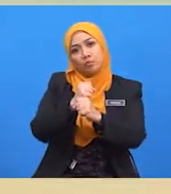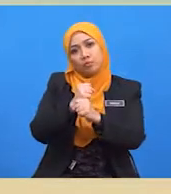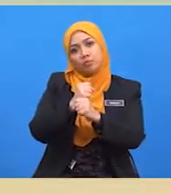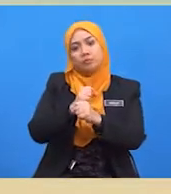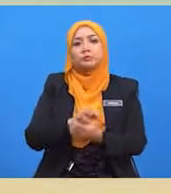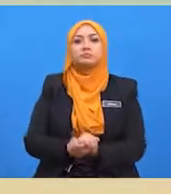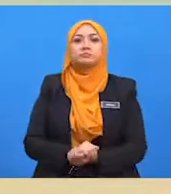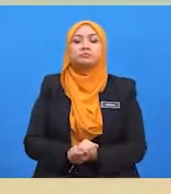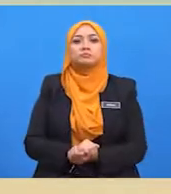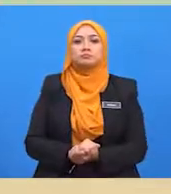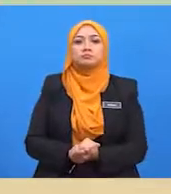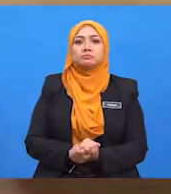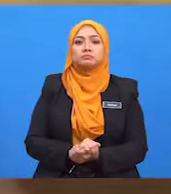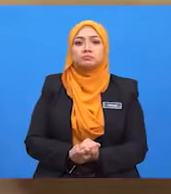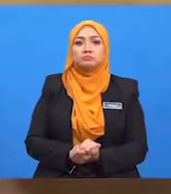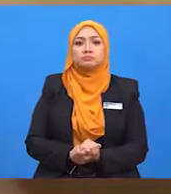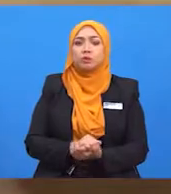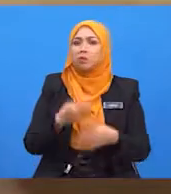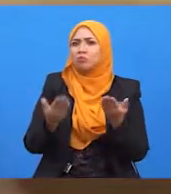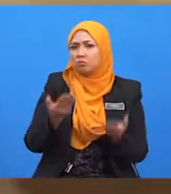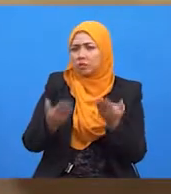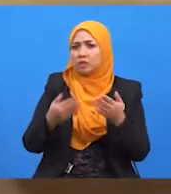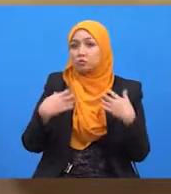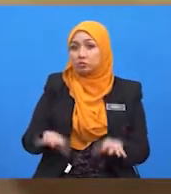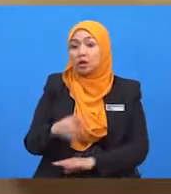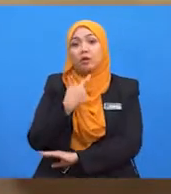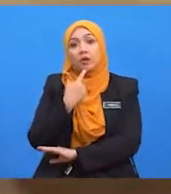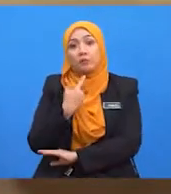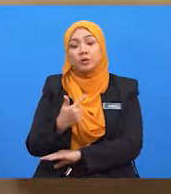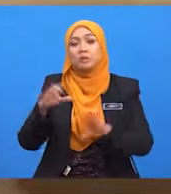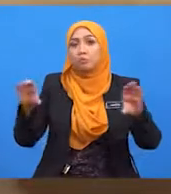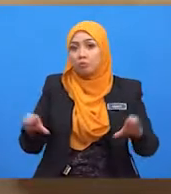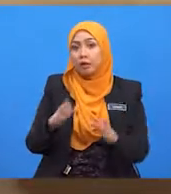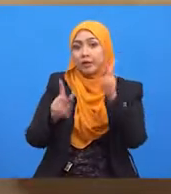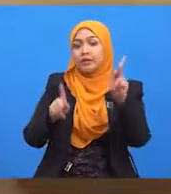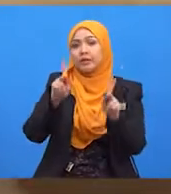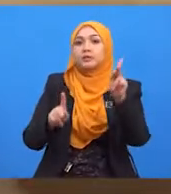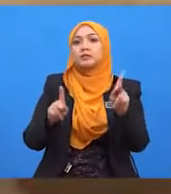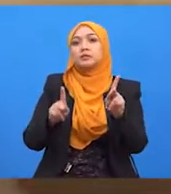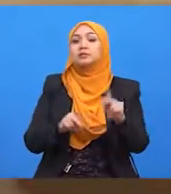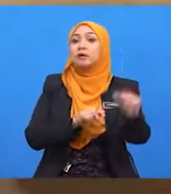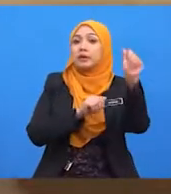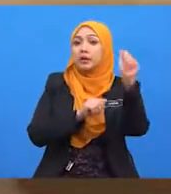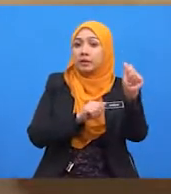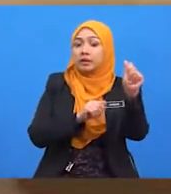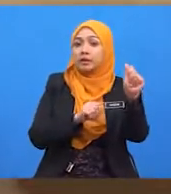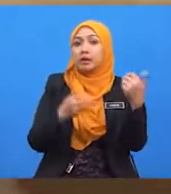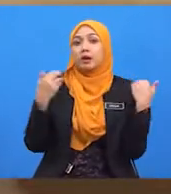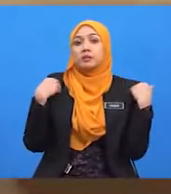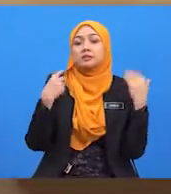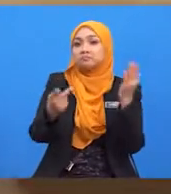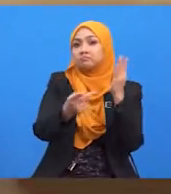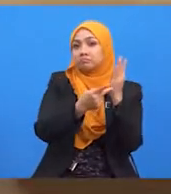mempelopuri bidang otomobil, negara A memiliki teknologi yang canggih